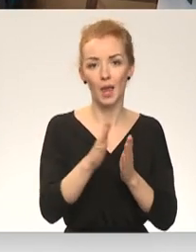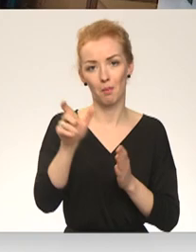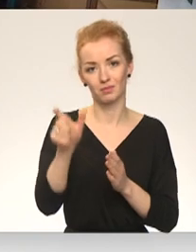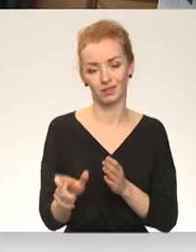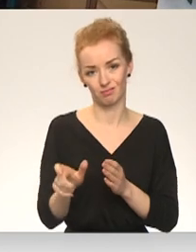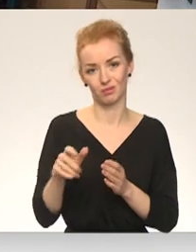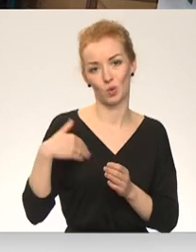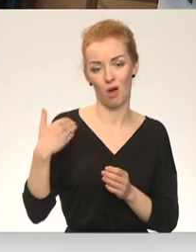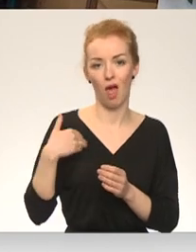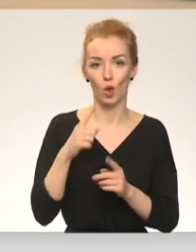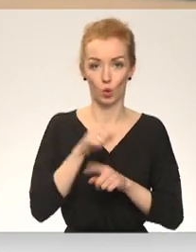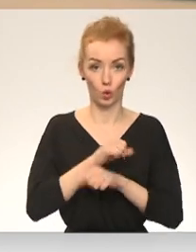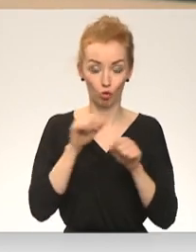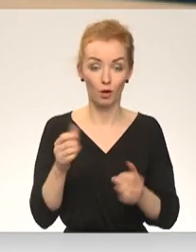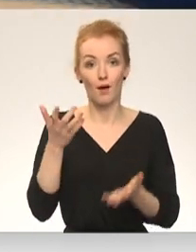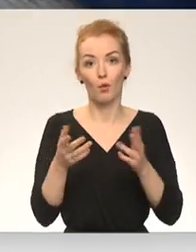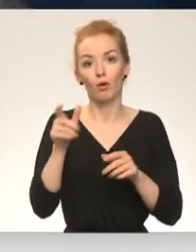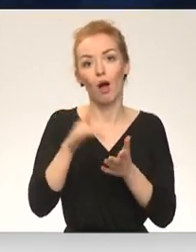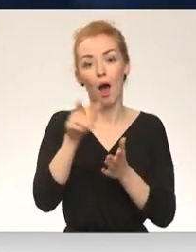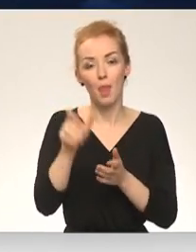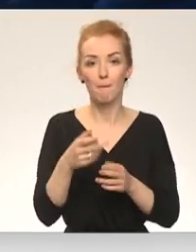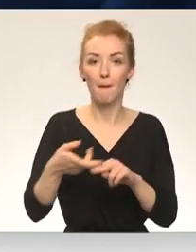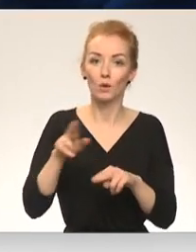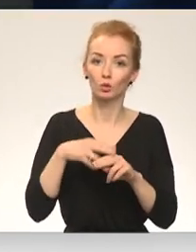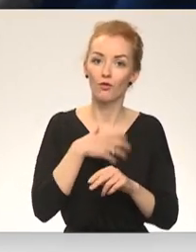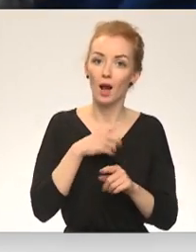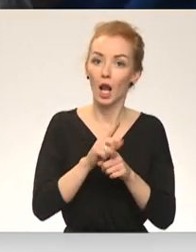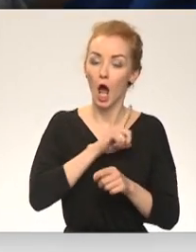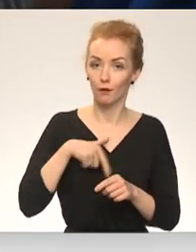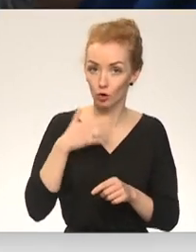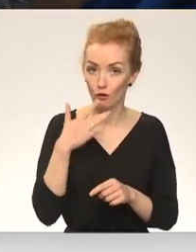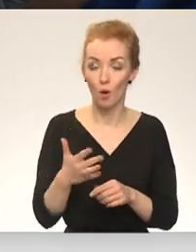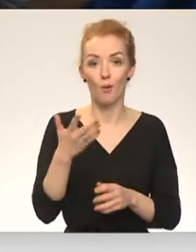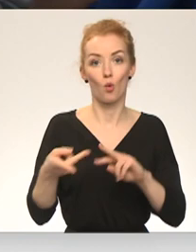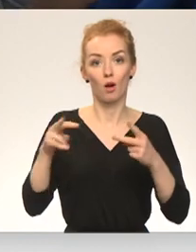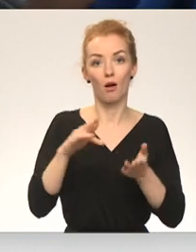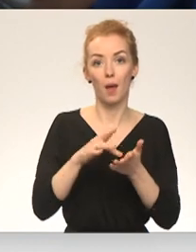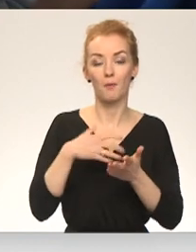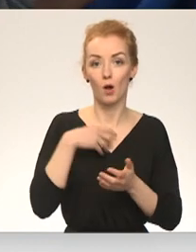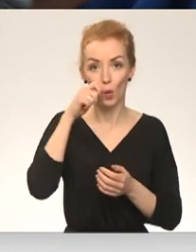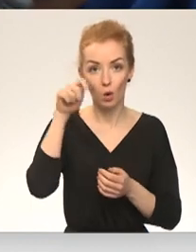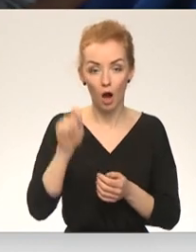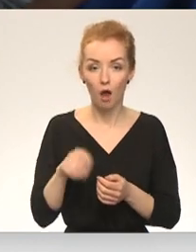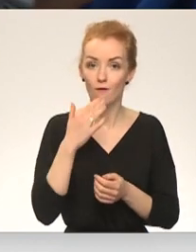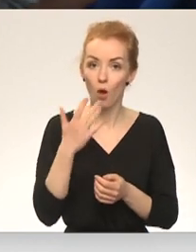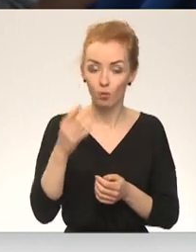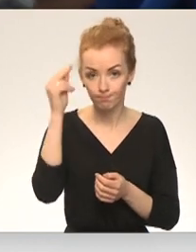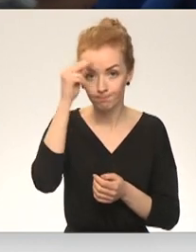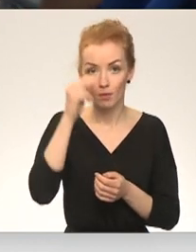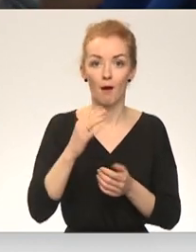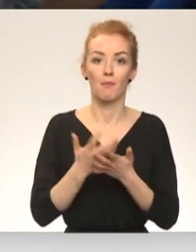Kādam tas var būt papildu Latviešu valodas nodarbības, kādam Ukraiņu valodas nodarbības vizītas pie logopēda vai